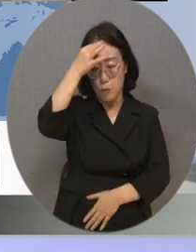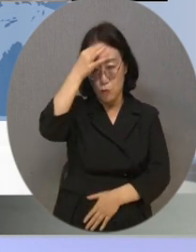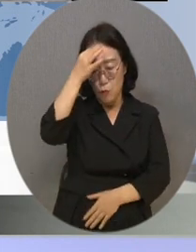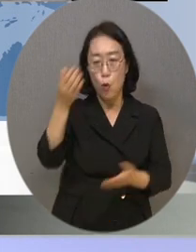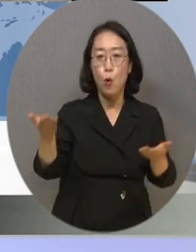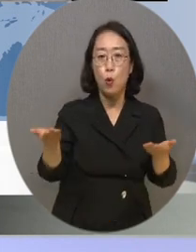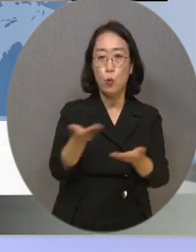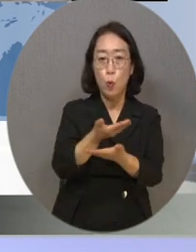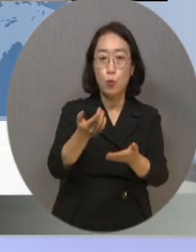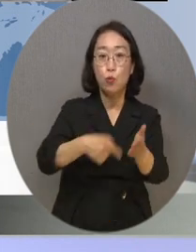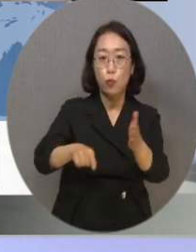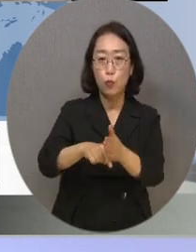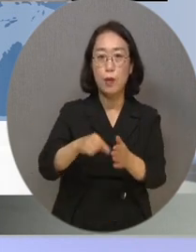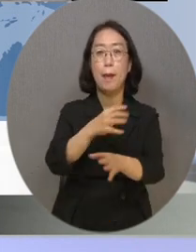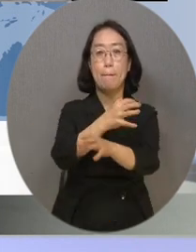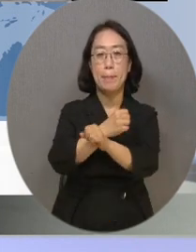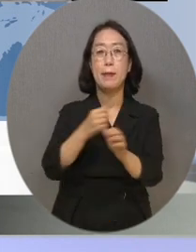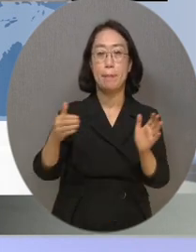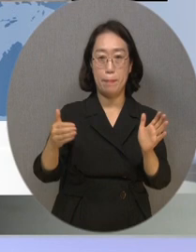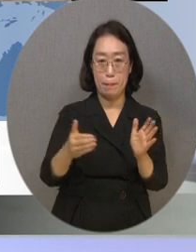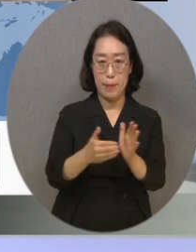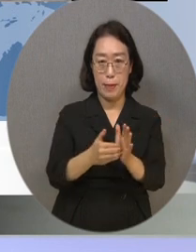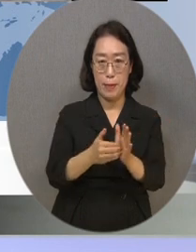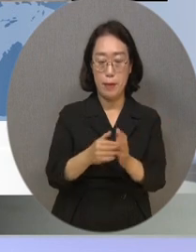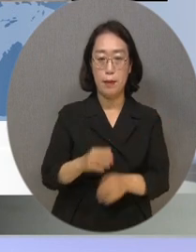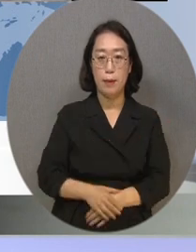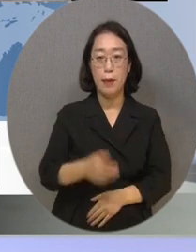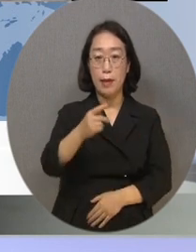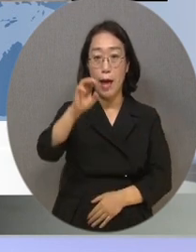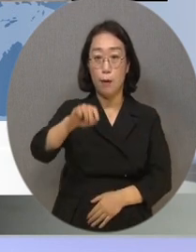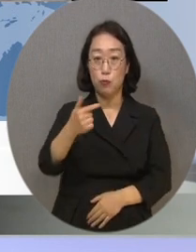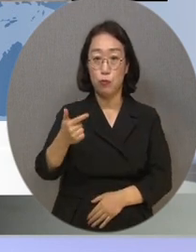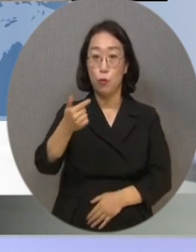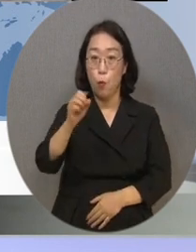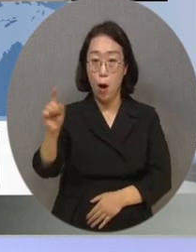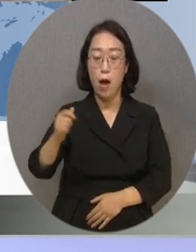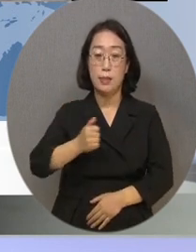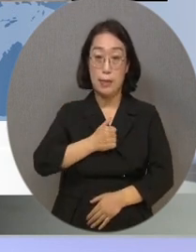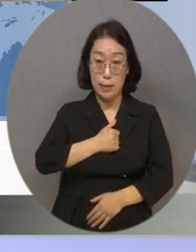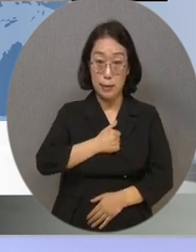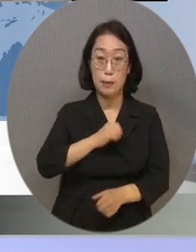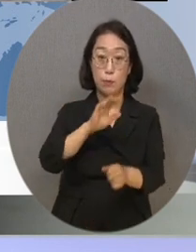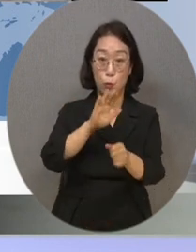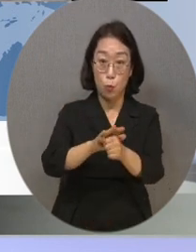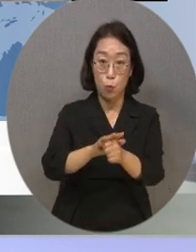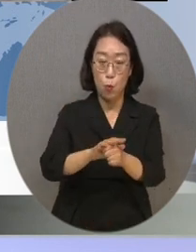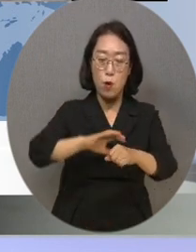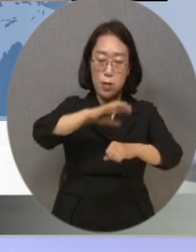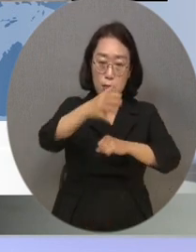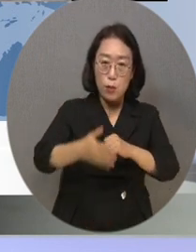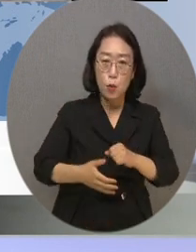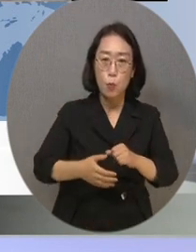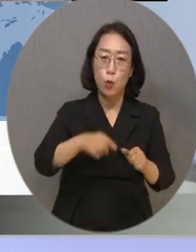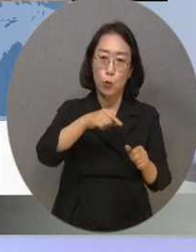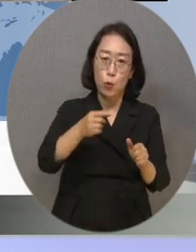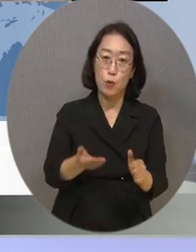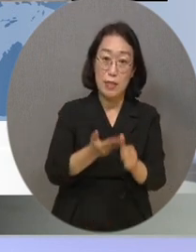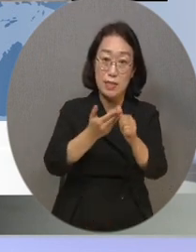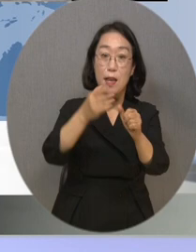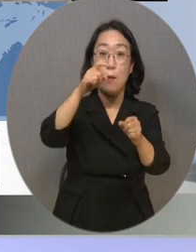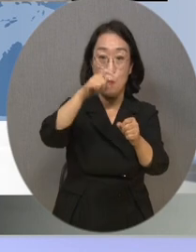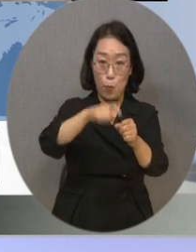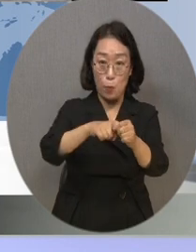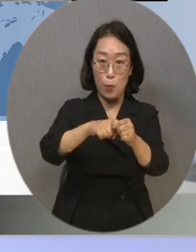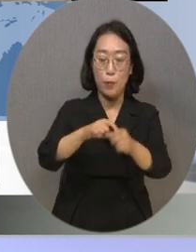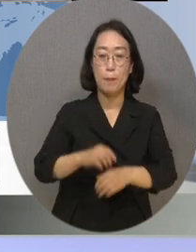상호 교류를 위해 손을 맞잡았습니다. 다문화 학생들의 자긍심을 키우고 글로벌 인재 양성을 위해 마련됐는데요.